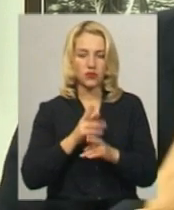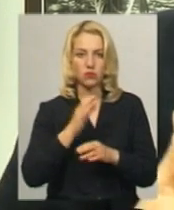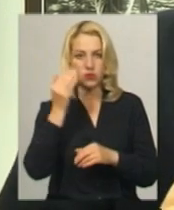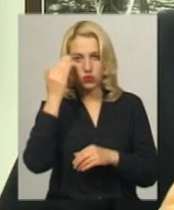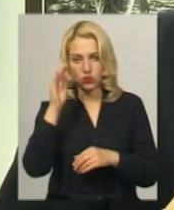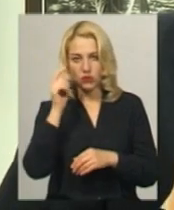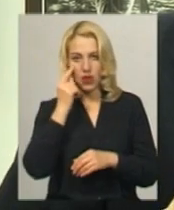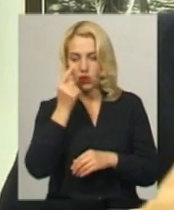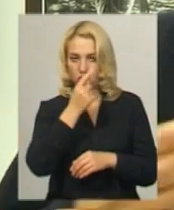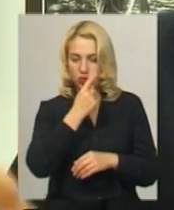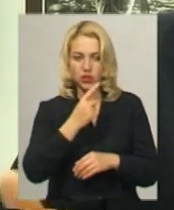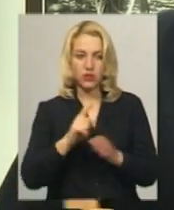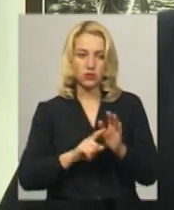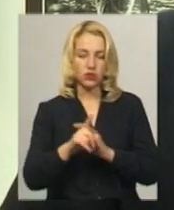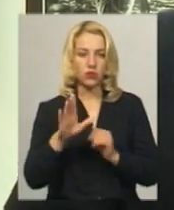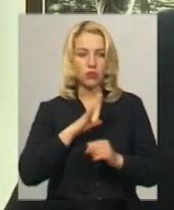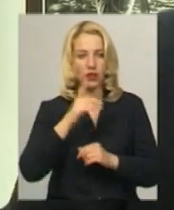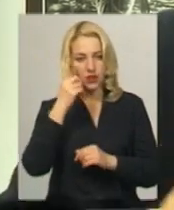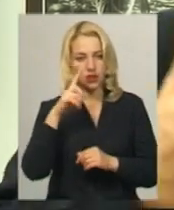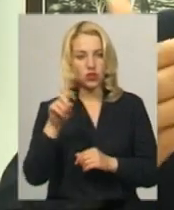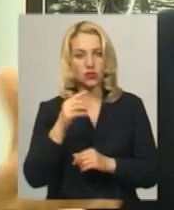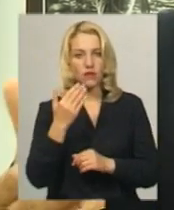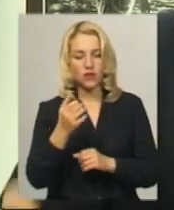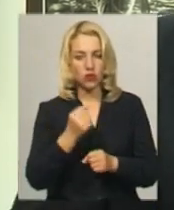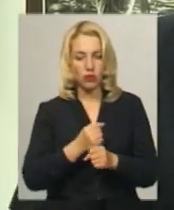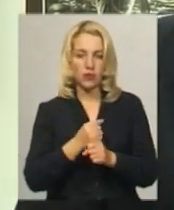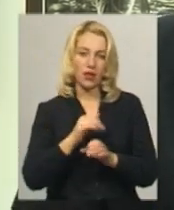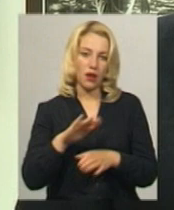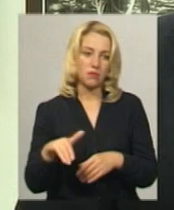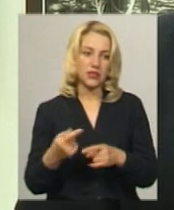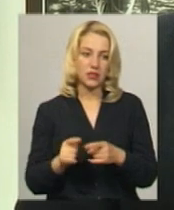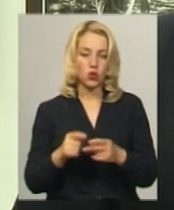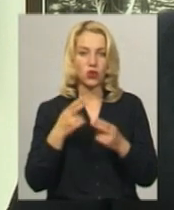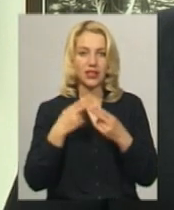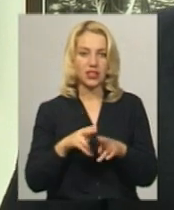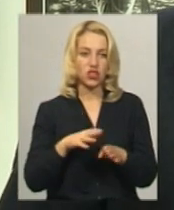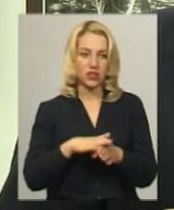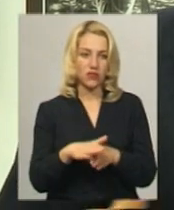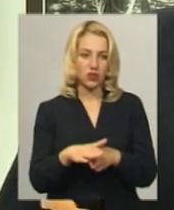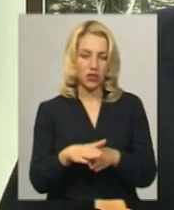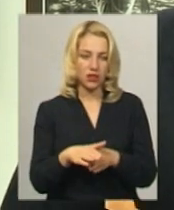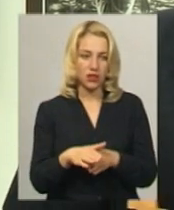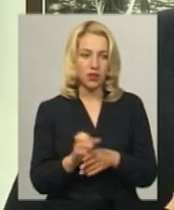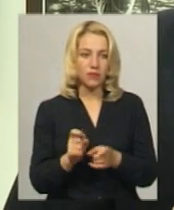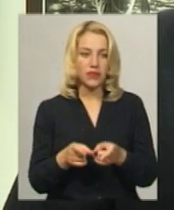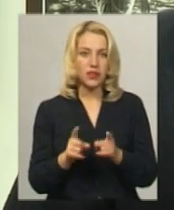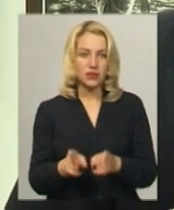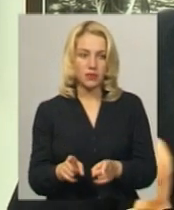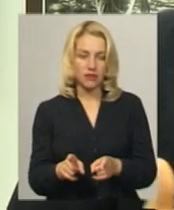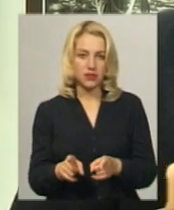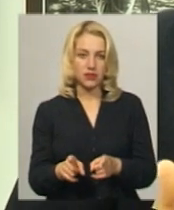і, звичайно, спочатку має бути ідея, що ви робите, а після цього вже саме технічне виконання. Ну і, насправді,